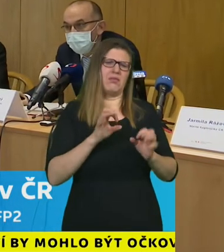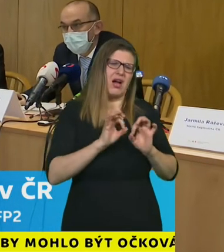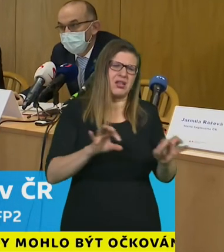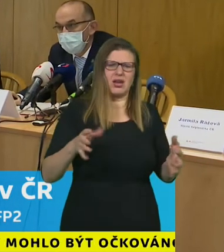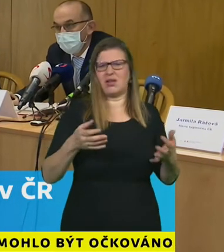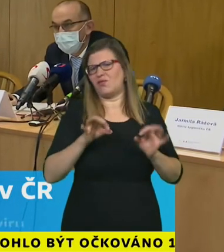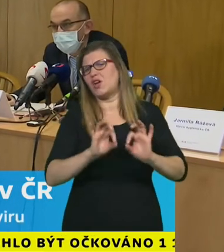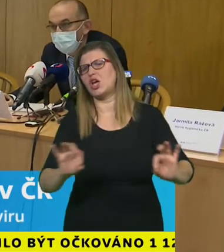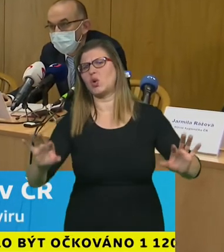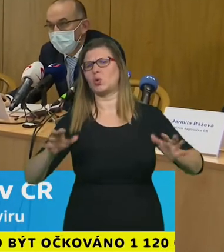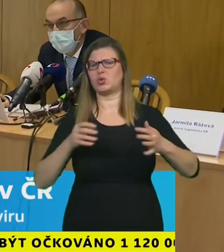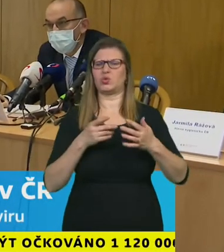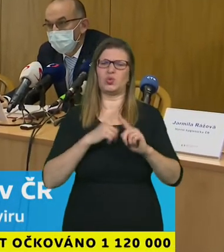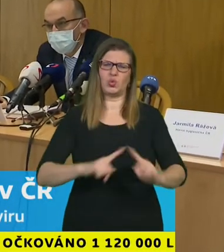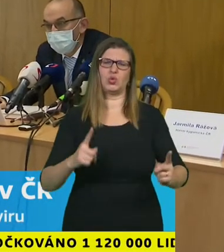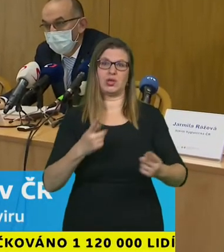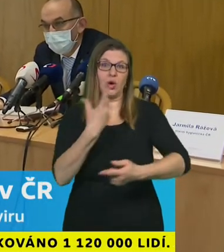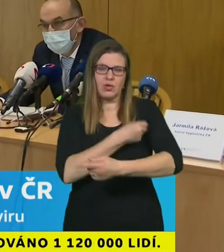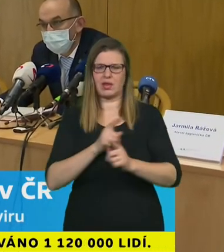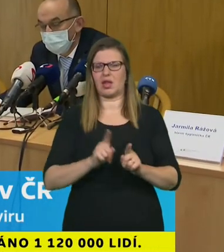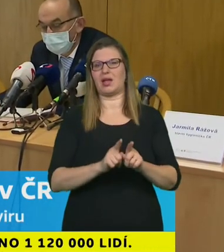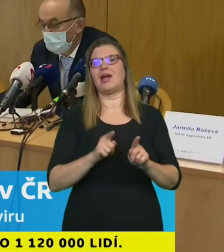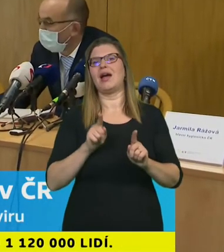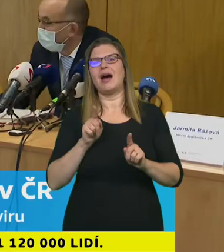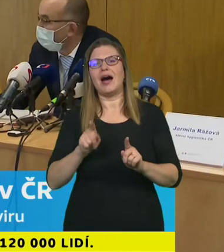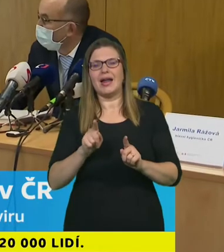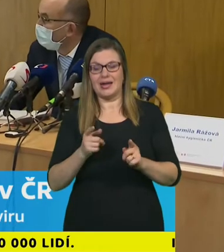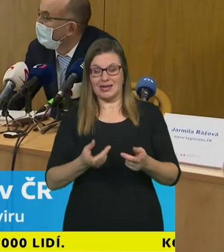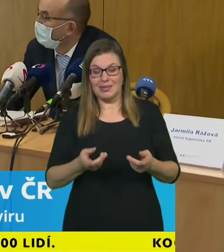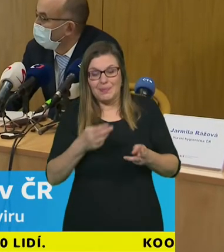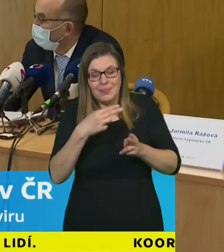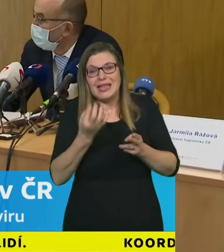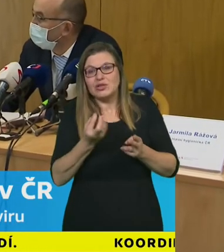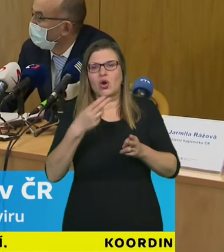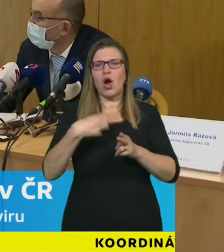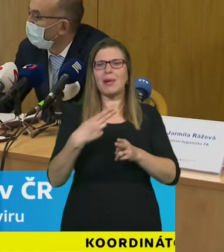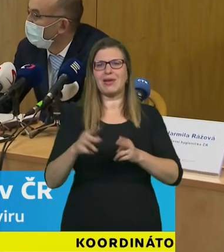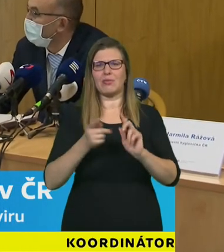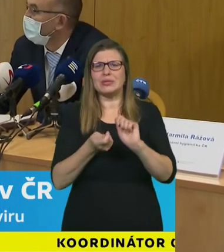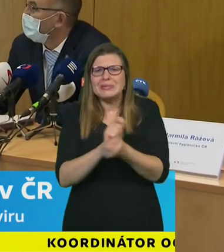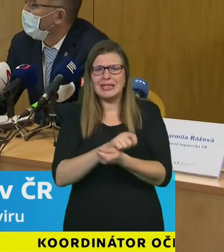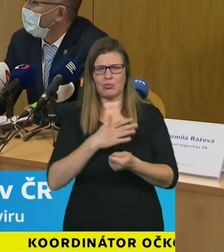části tohoto viru a nezabudovává se do lidského genomu druhá nepravda